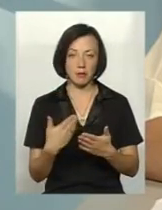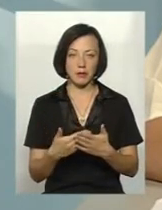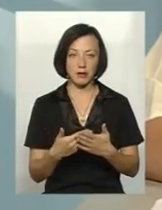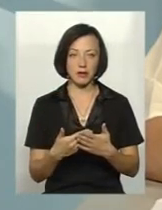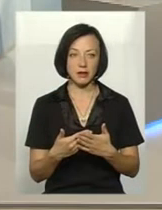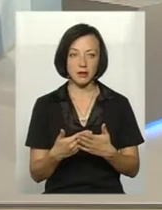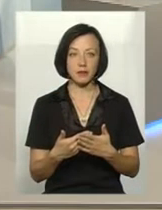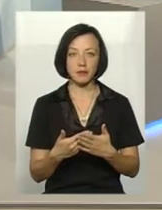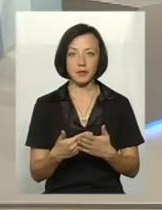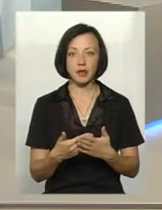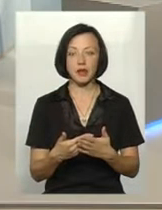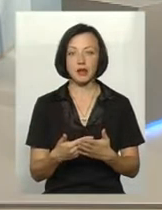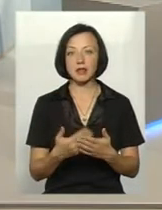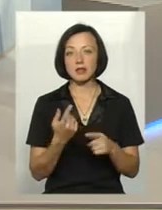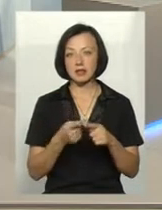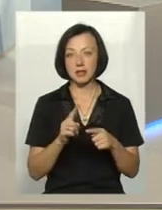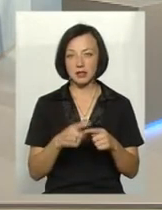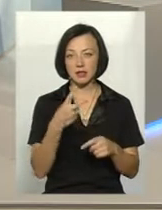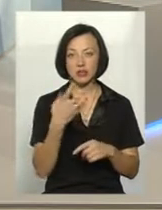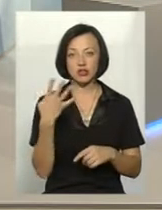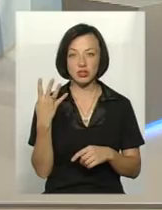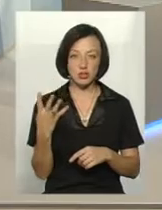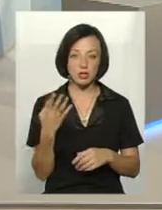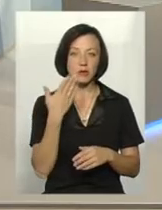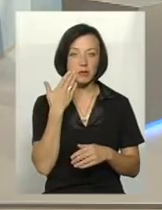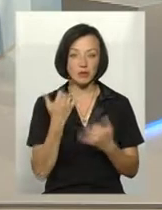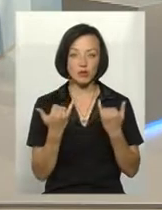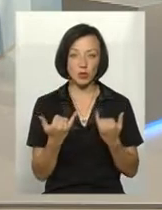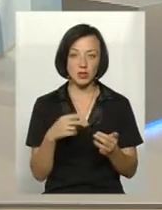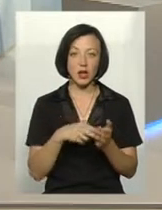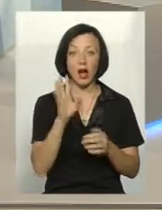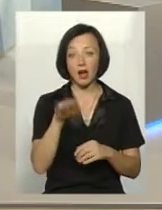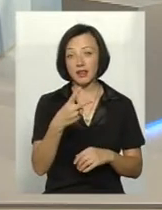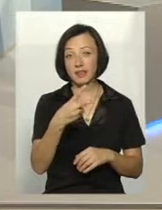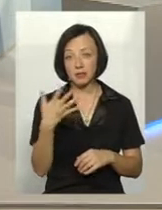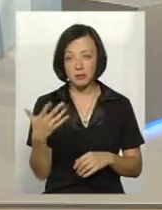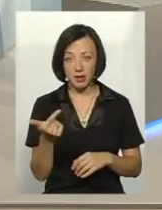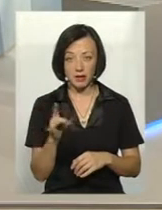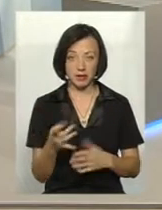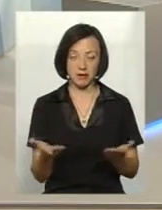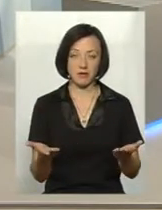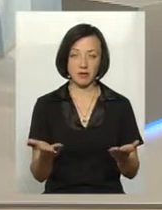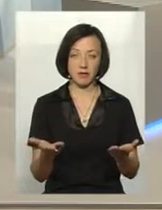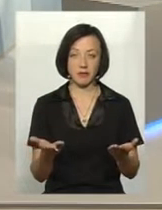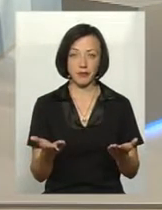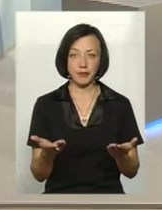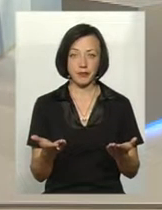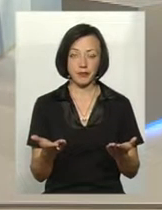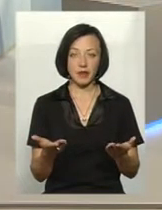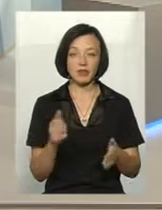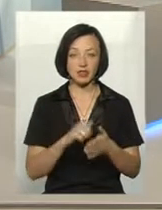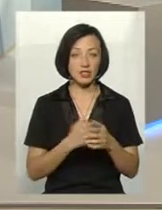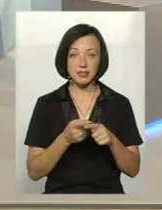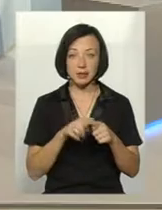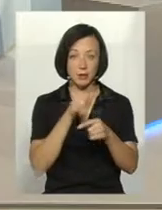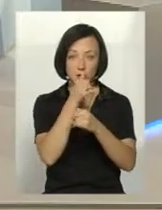Тобто, красна ціна для гречки – 24 гривні. При сьогоднішній ціна за купівельник. І через те